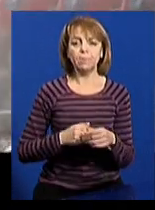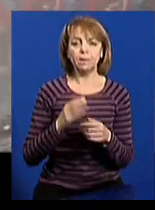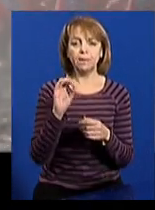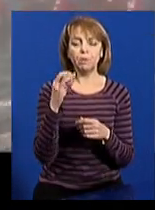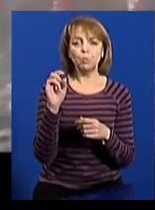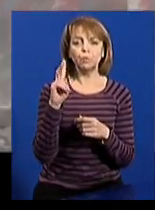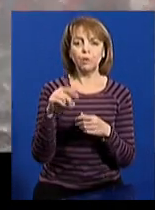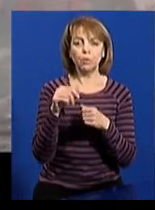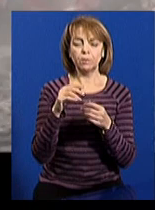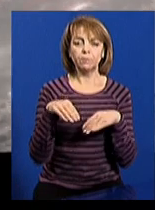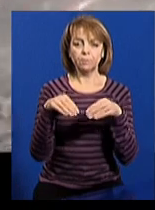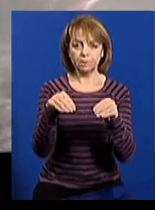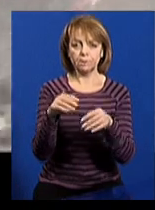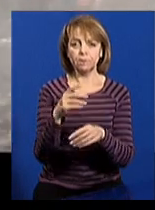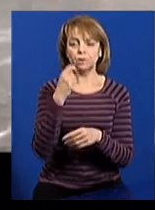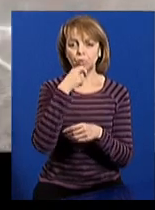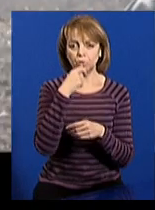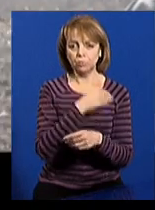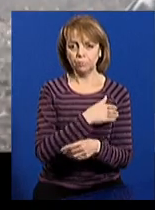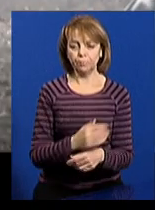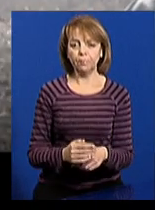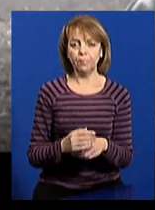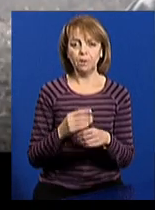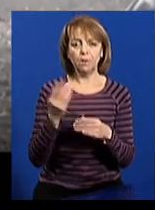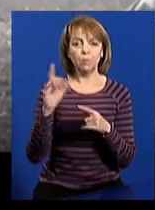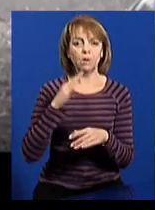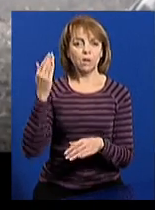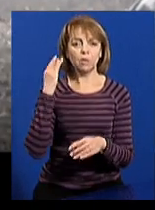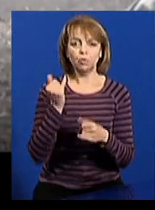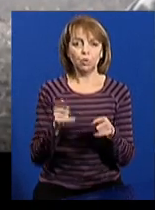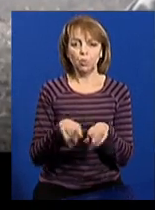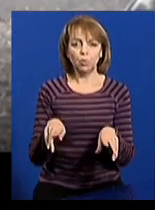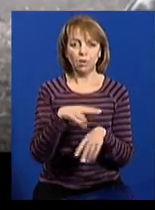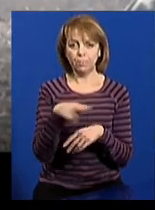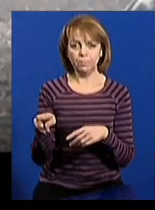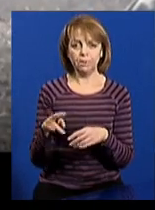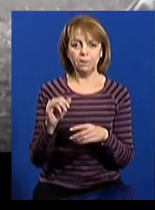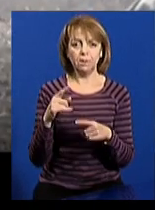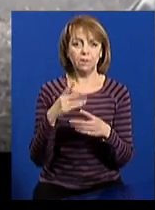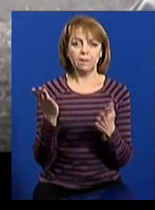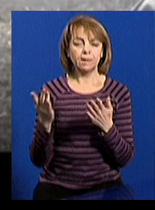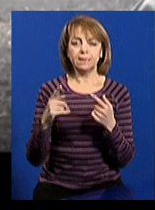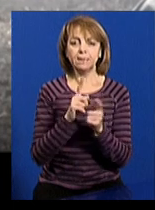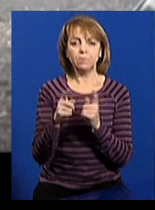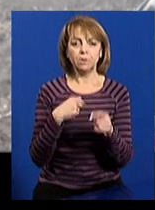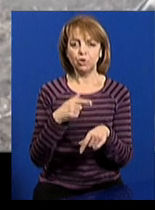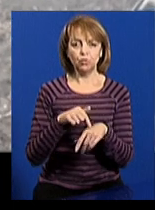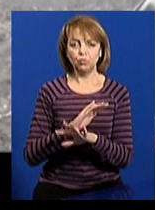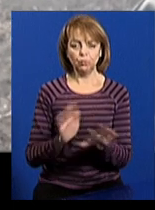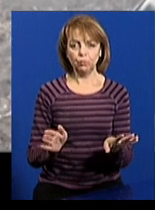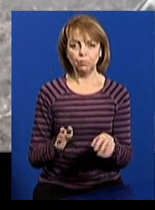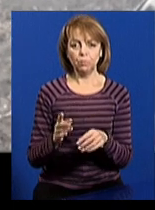обробляє землю. Тут сіятиме соняшник. Що раніше було, зараз, однак, ніяких змінень я не відчуваю.